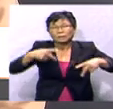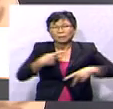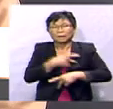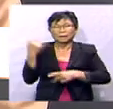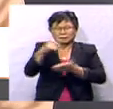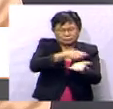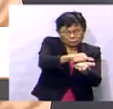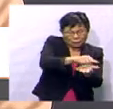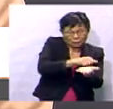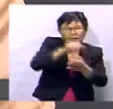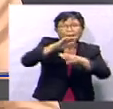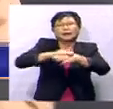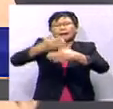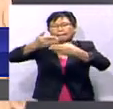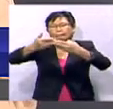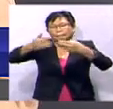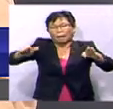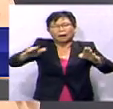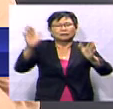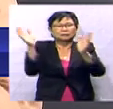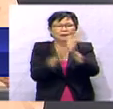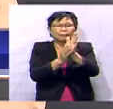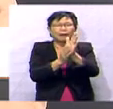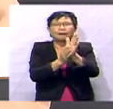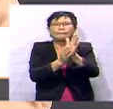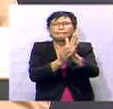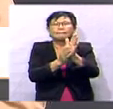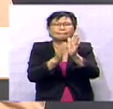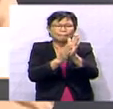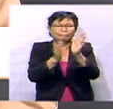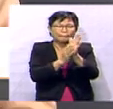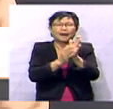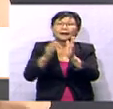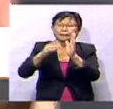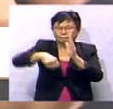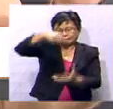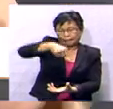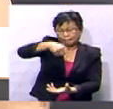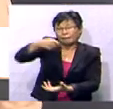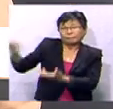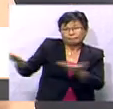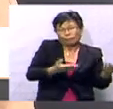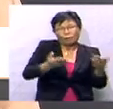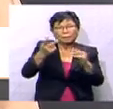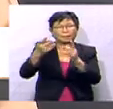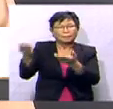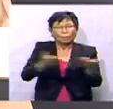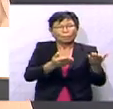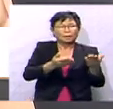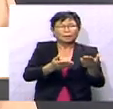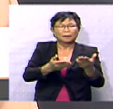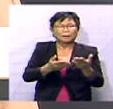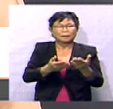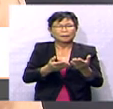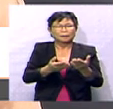pergi skan di pagar itu, akan tampal terus ke beg dan beg itu akan dibawa ke kita punya recovery